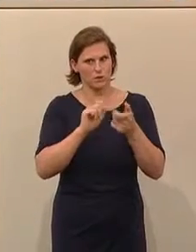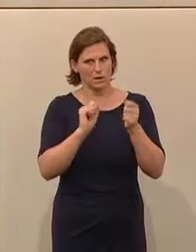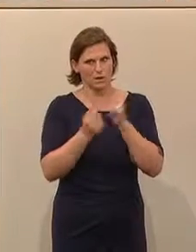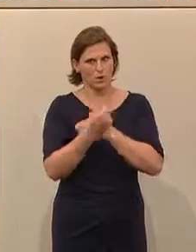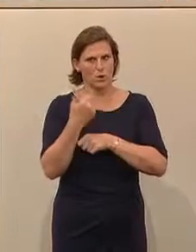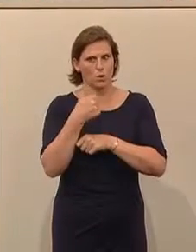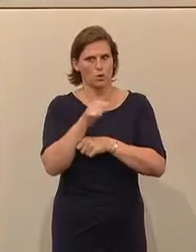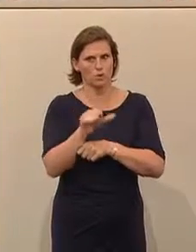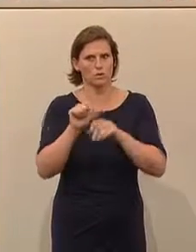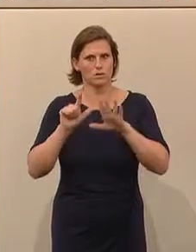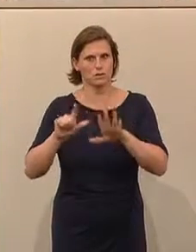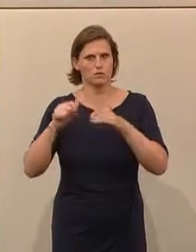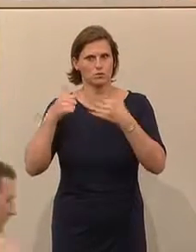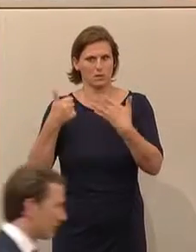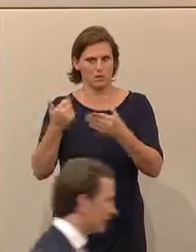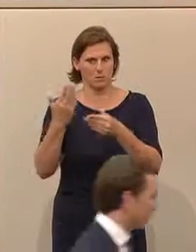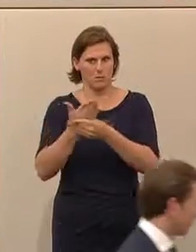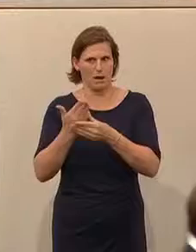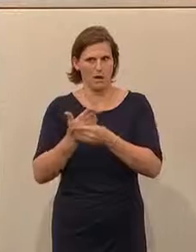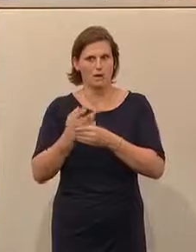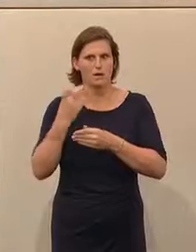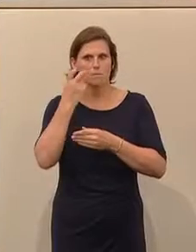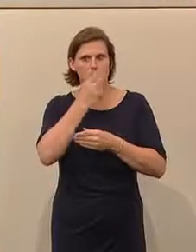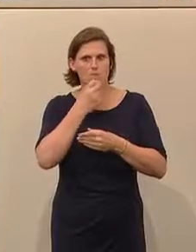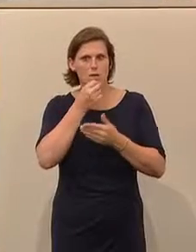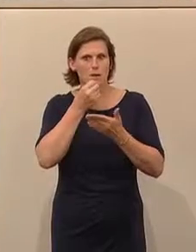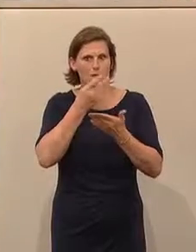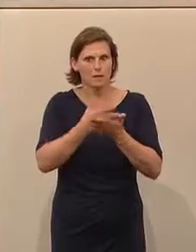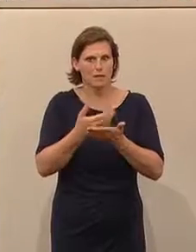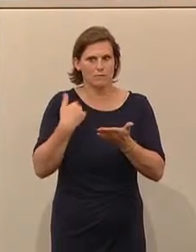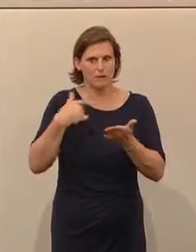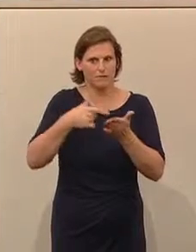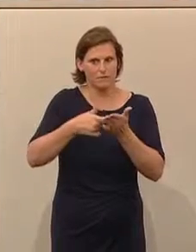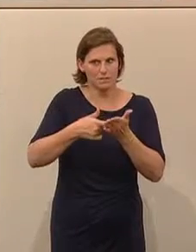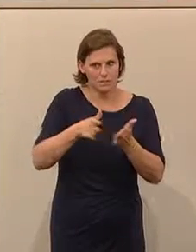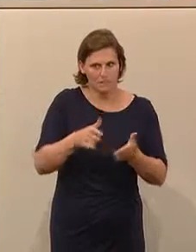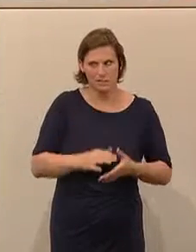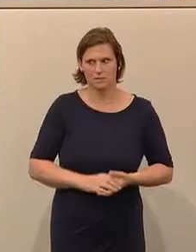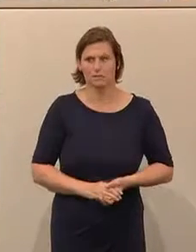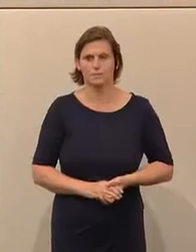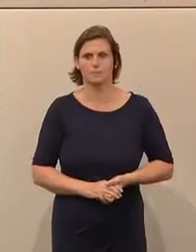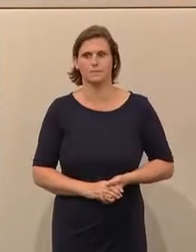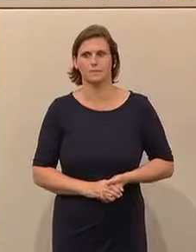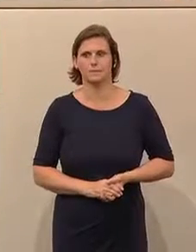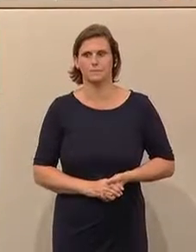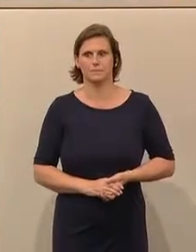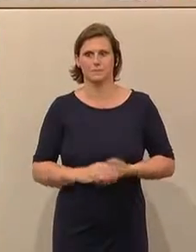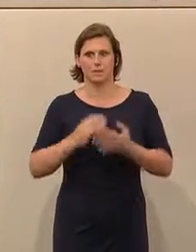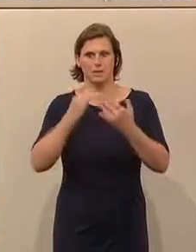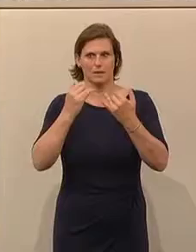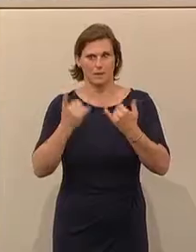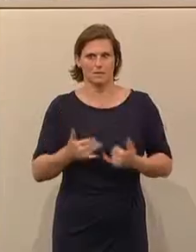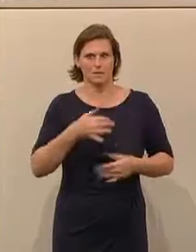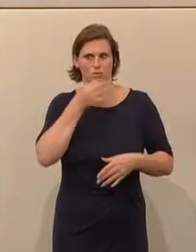Schülervertreter in ganz Österreich. Dieses wird nun gesetzlich verankert. Außerdem können Berichte der Bundesschülervertretung künftig im